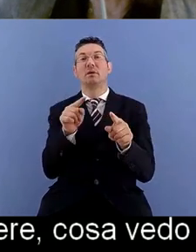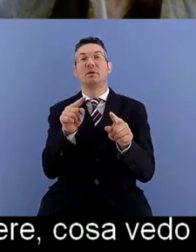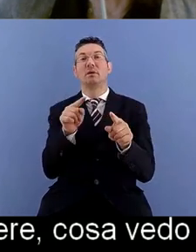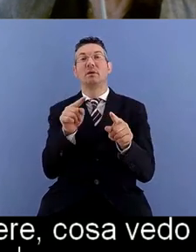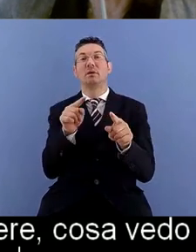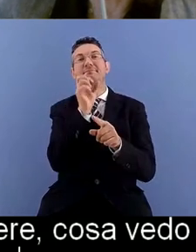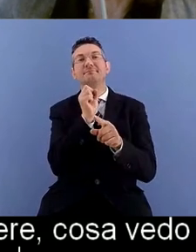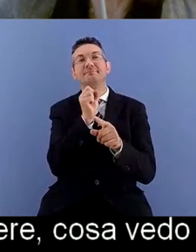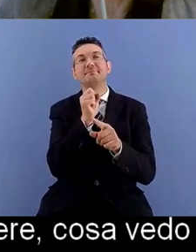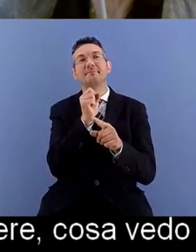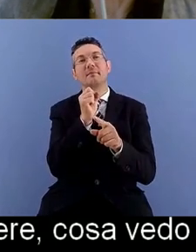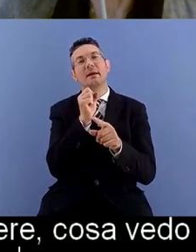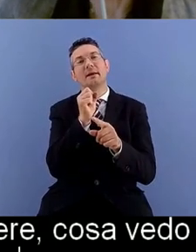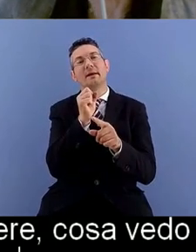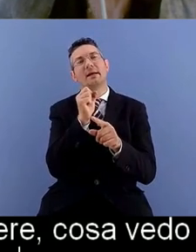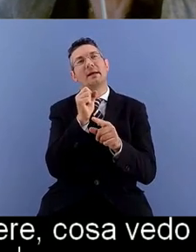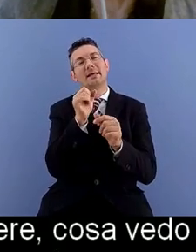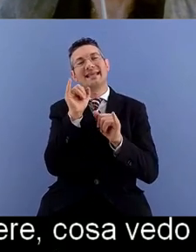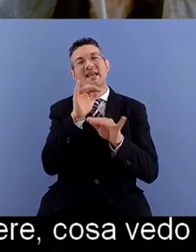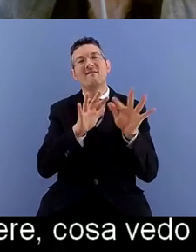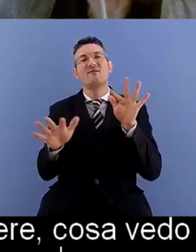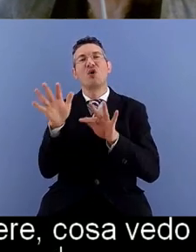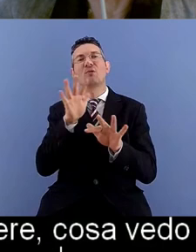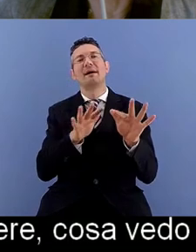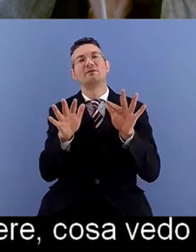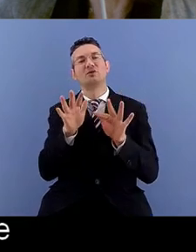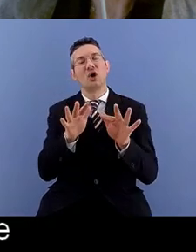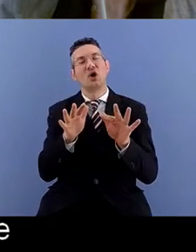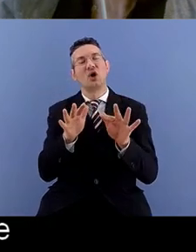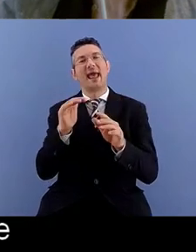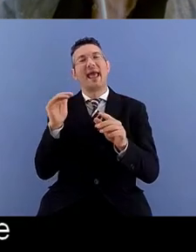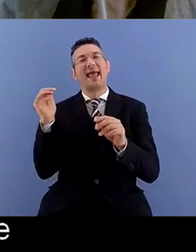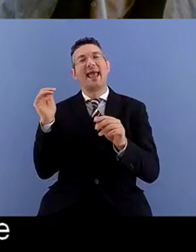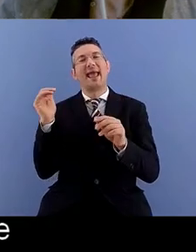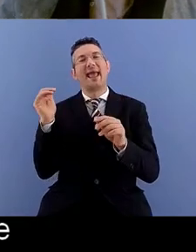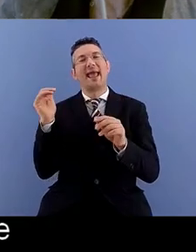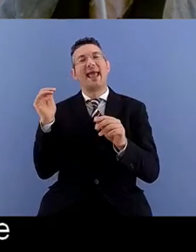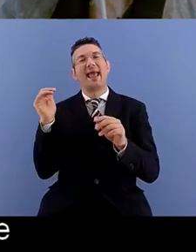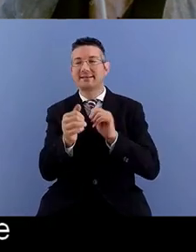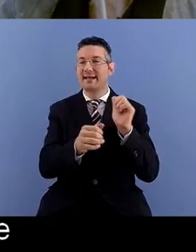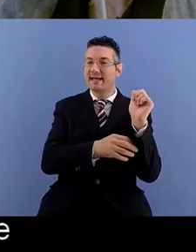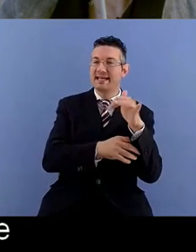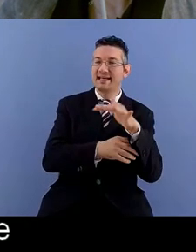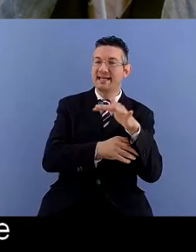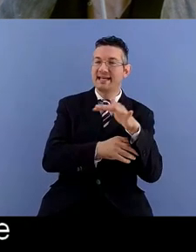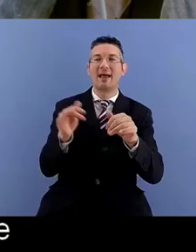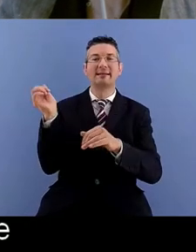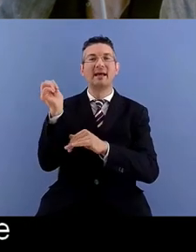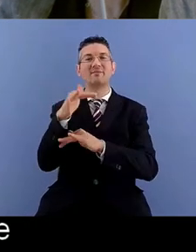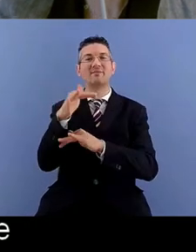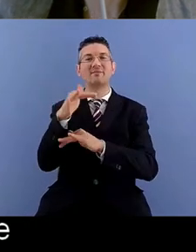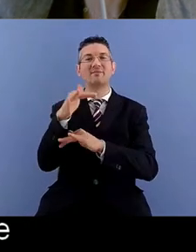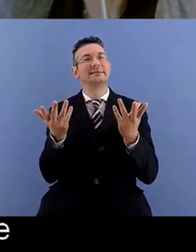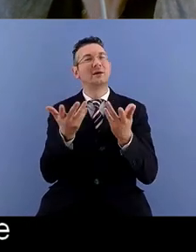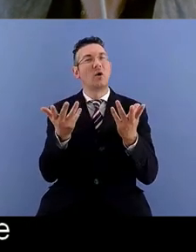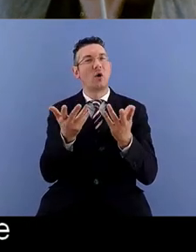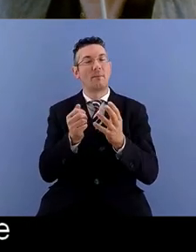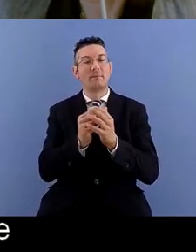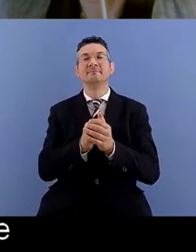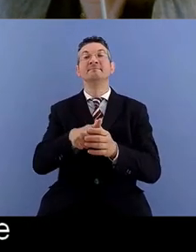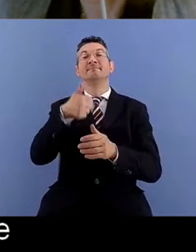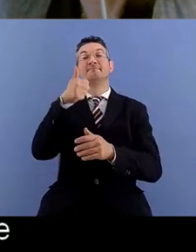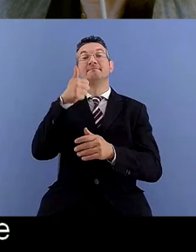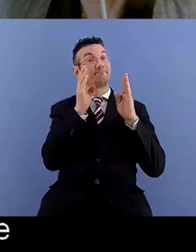come un'informazione influenzi l'altra in una prima fase abbiamo lavorato